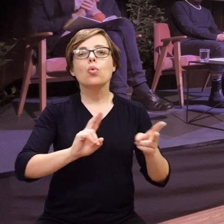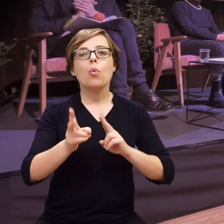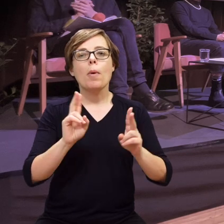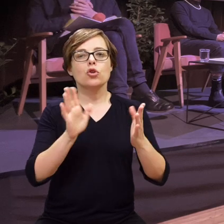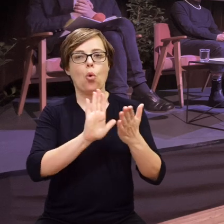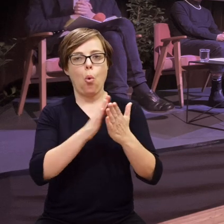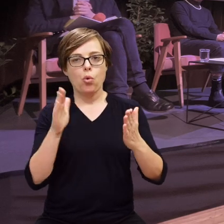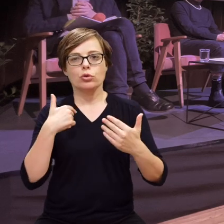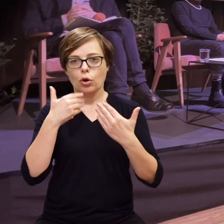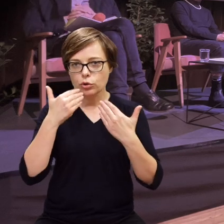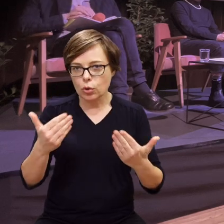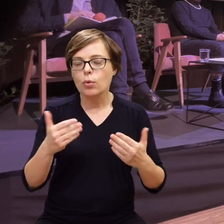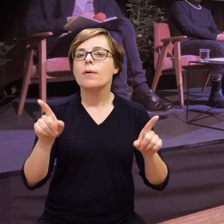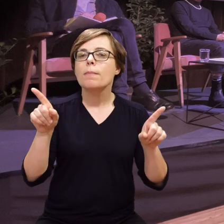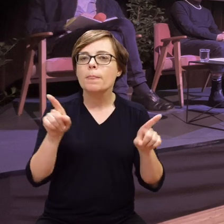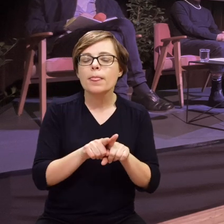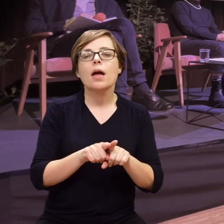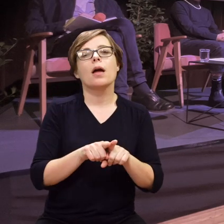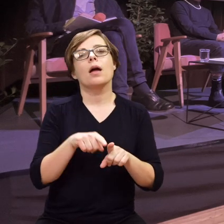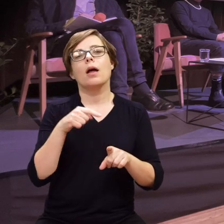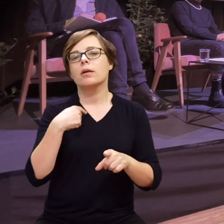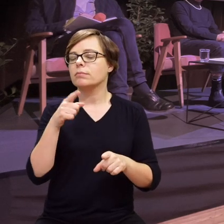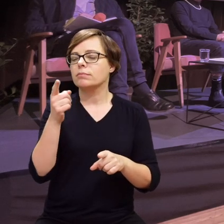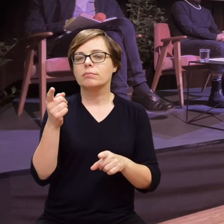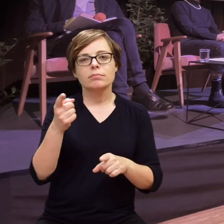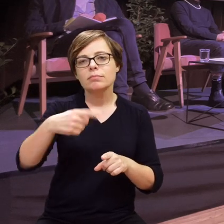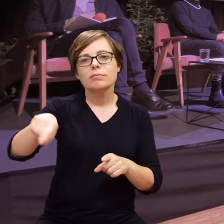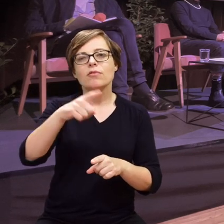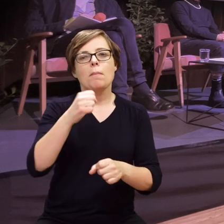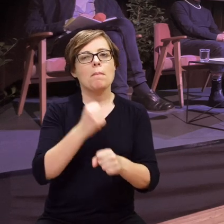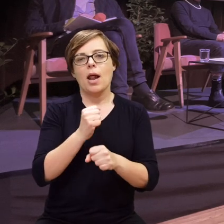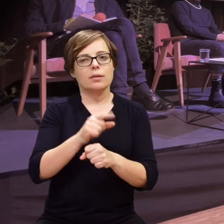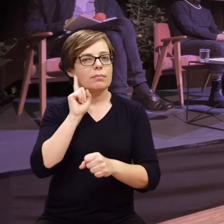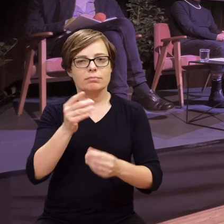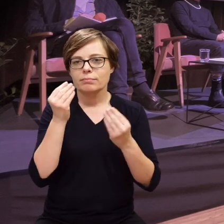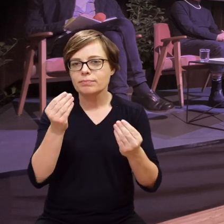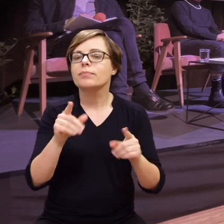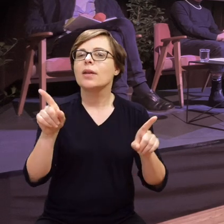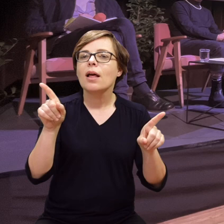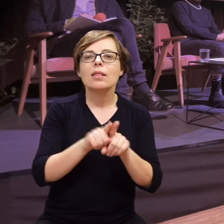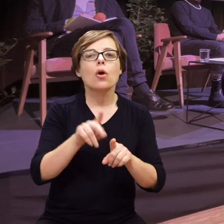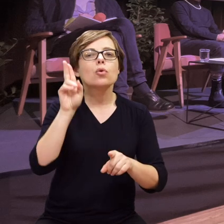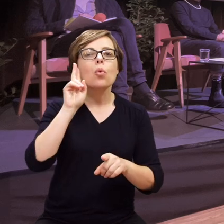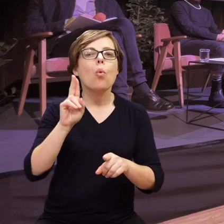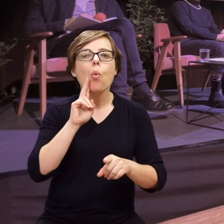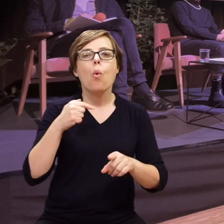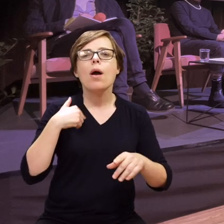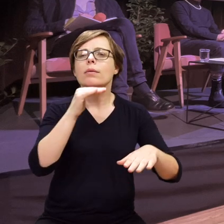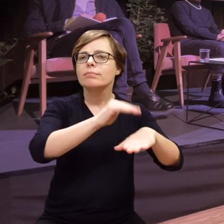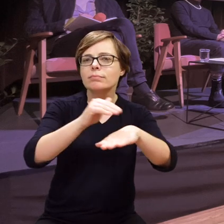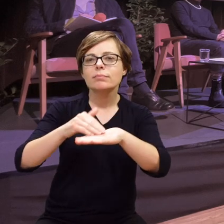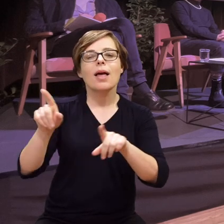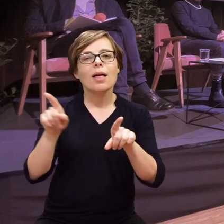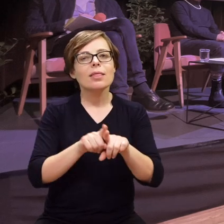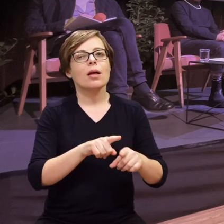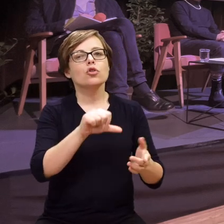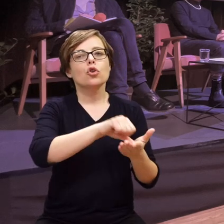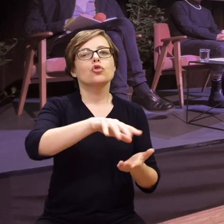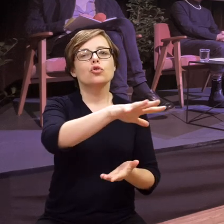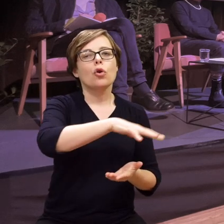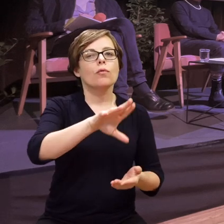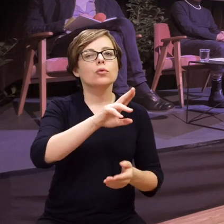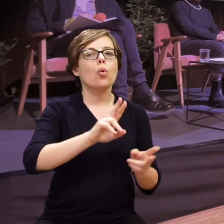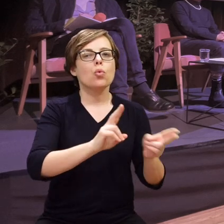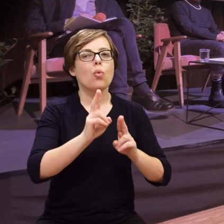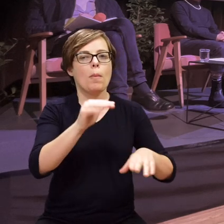lustrzane i za to, że naprawdę fantastycznie wykonujecie swoją pracę i taki apel do Was głuchych i do tłumaczy, do